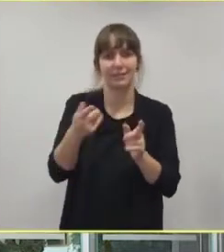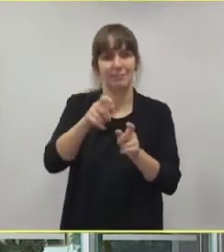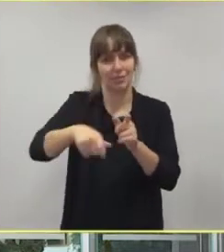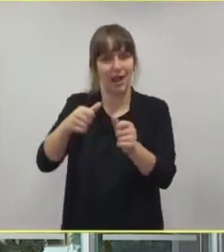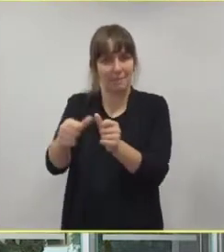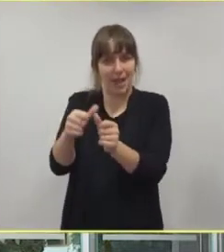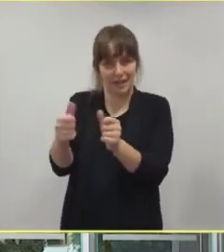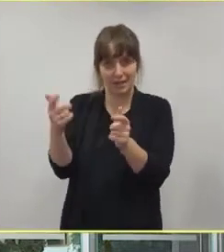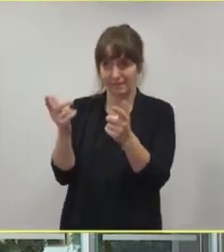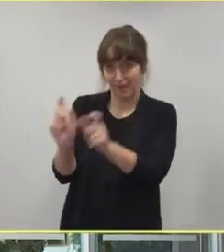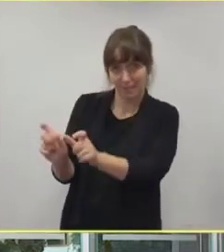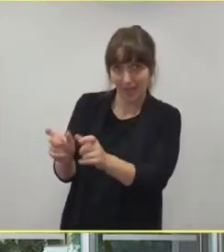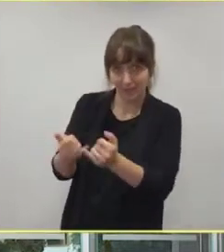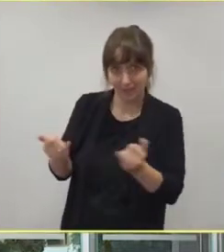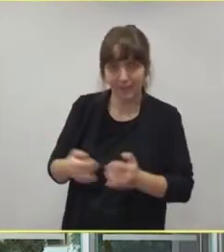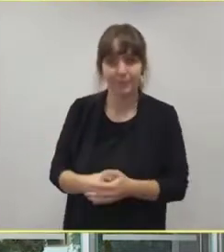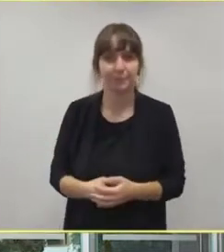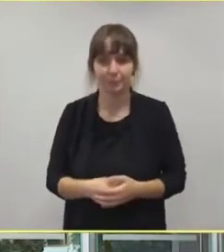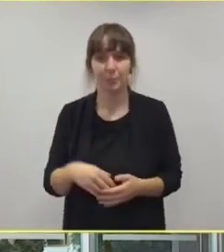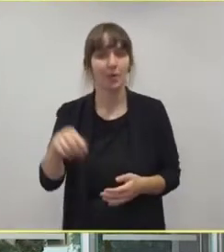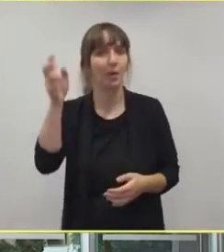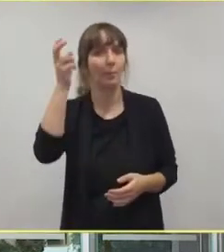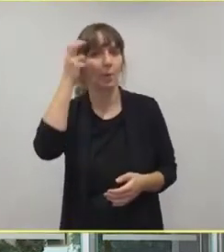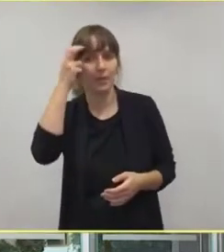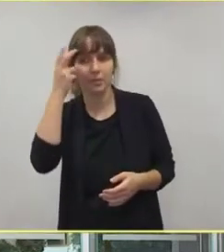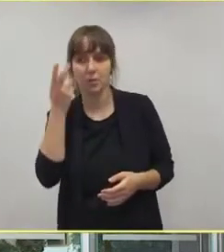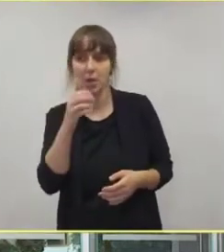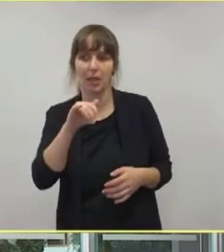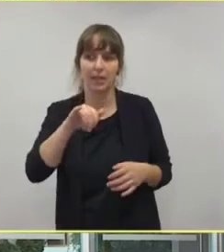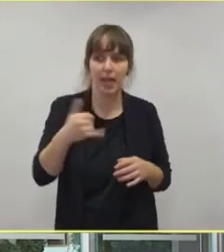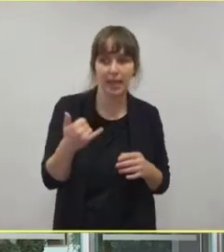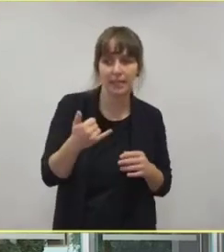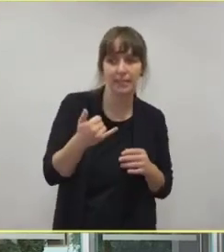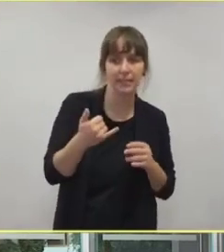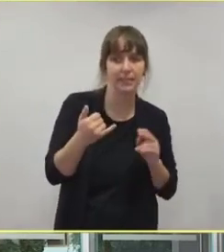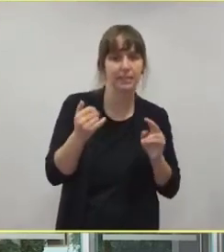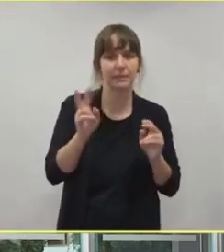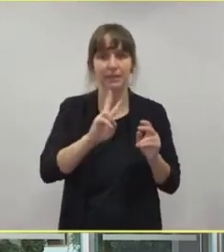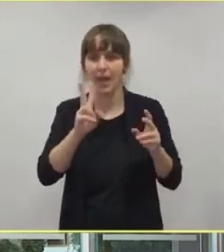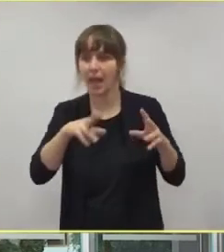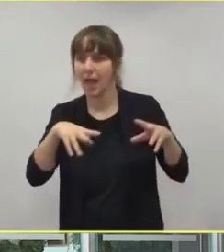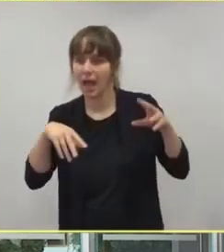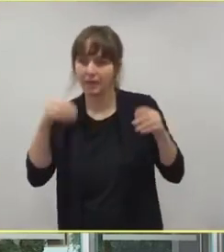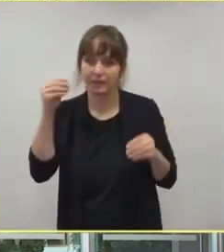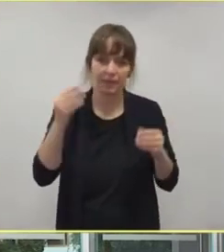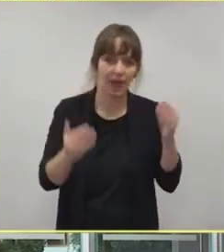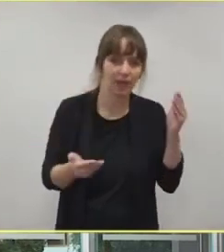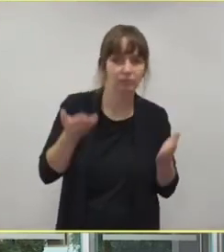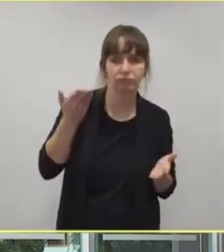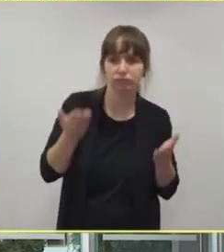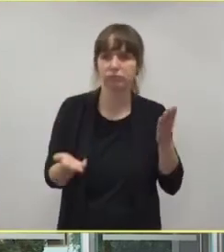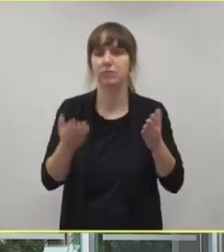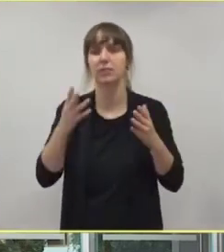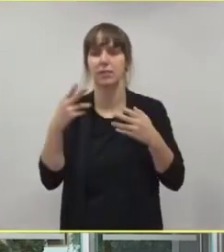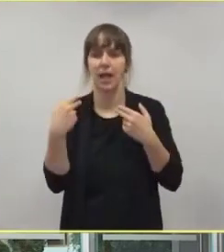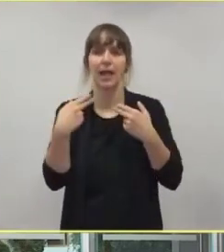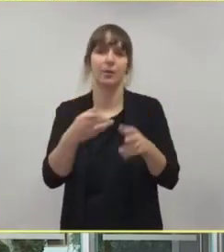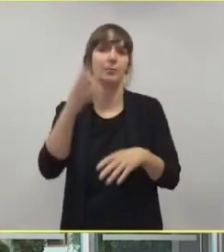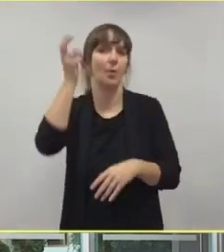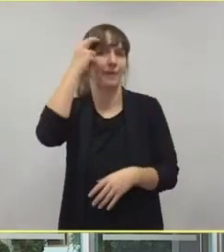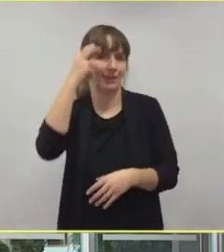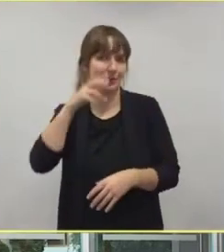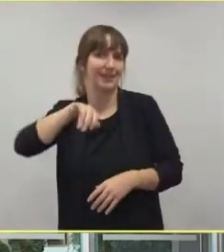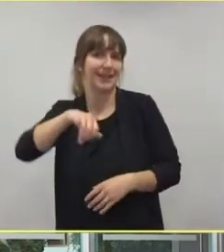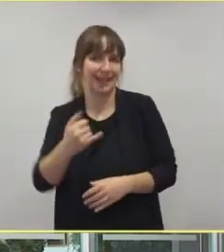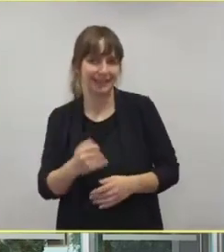Herr Professor Janssens. Herr Sutop, vielleicht hat es Infektivität, glaube ich. ersten Teil machen Sie, den Test kann ich machen. Genau. Wunderbar. Also wir haben ja schon